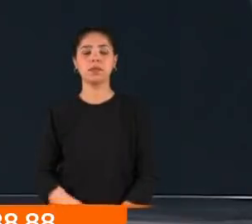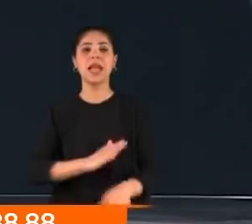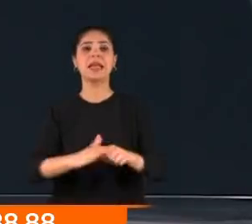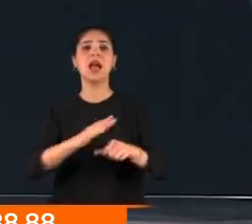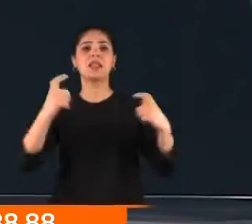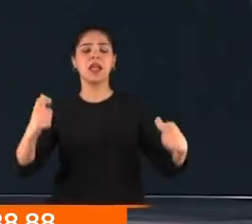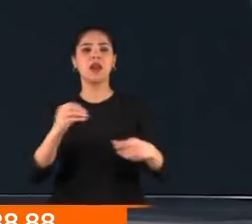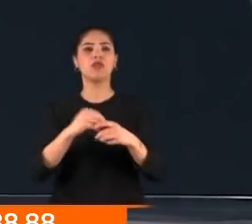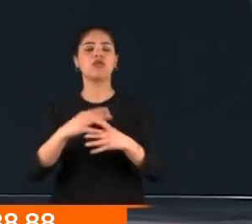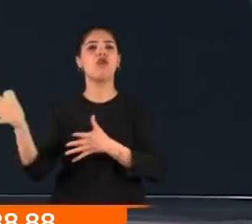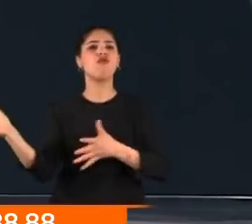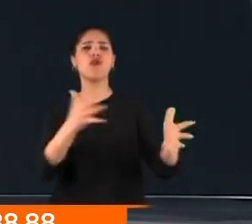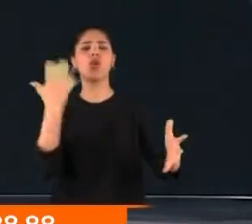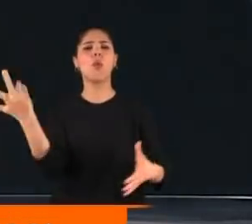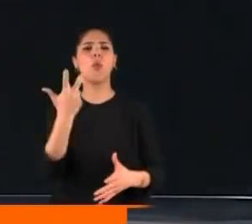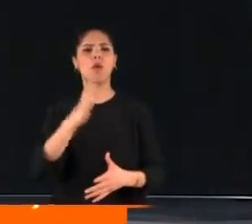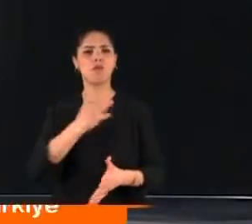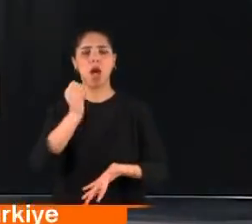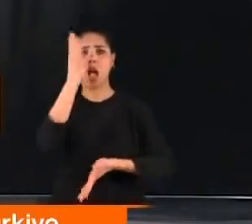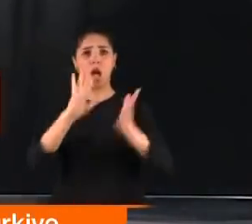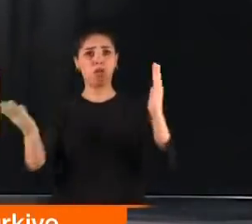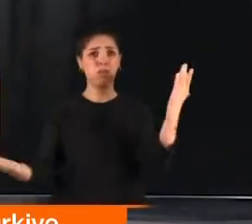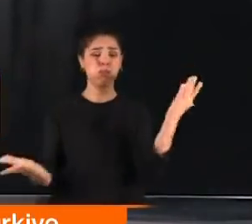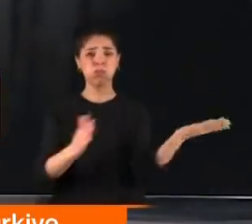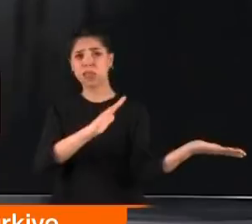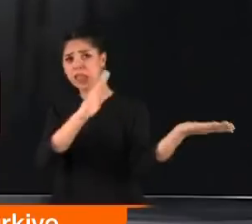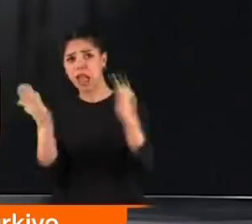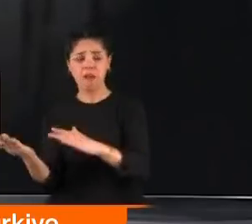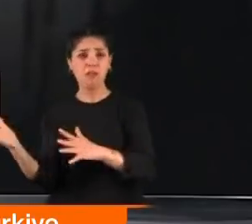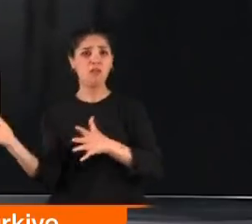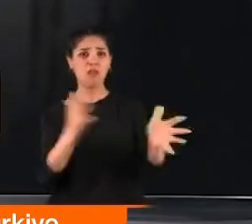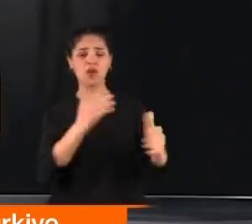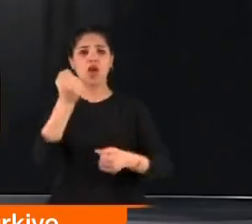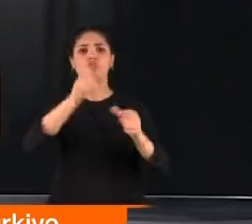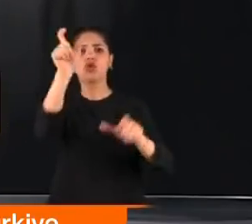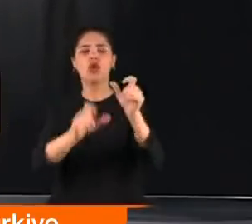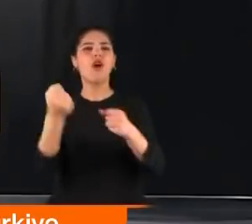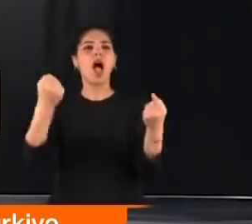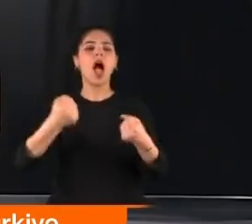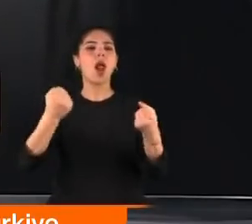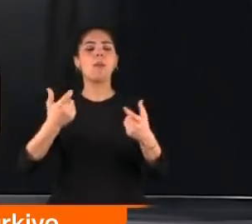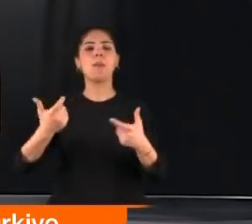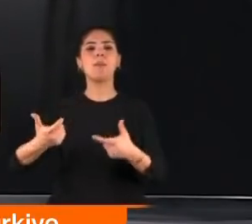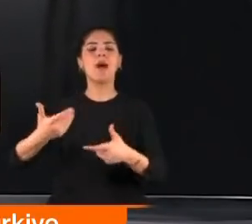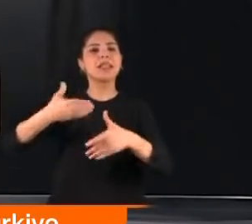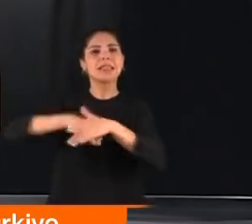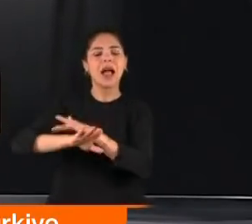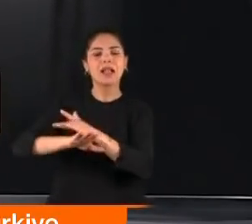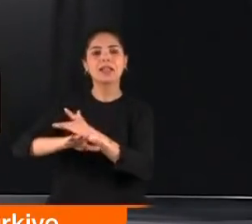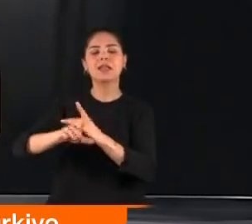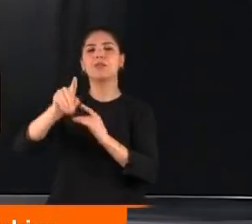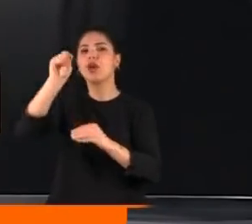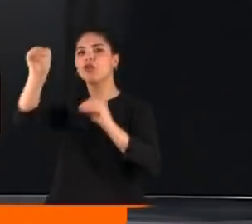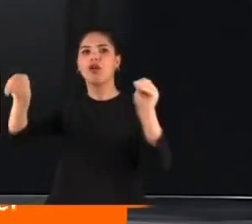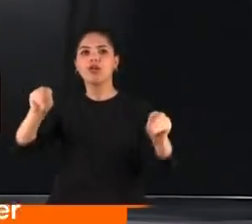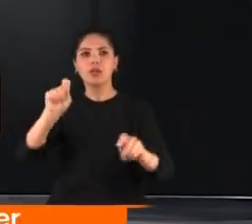Kayseri'de şiddetli fırtına var. Ağaçları kökünden sökecek kadar güçlü bir fırtına. Sürücüler araçlarının güvenli olduğunu düşündükleri alanlara çekti